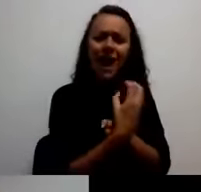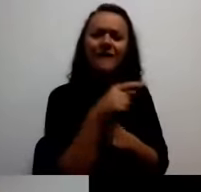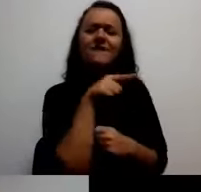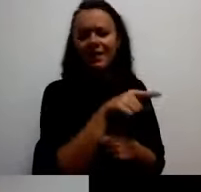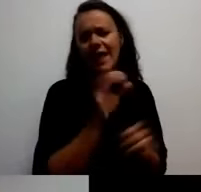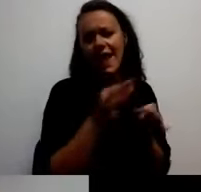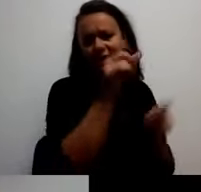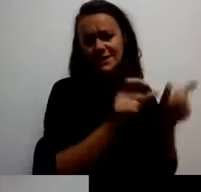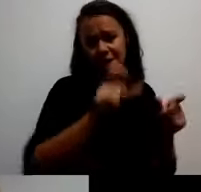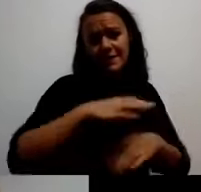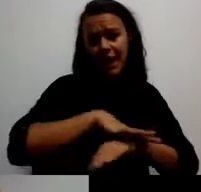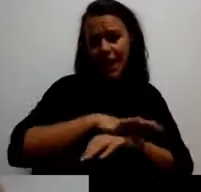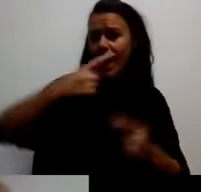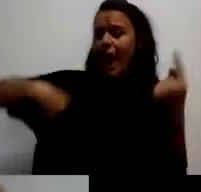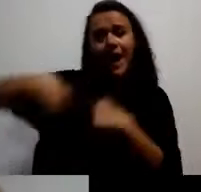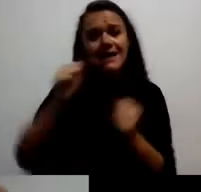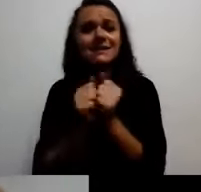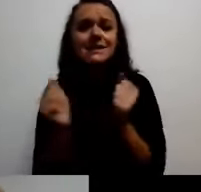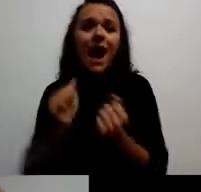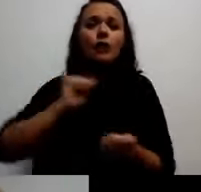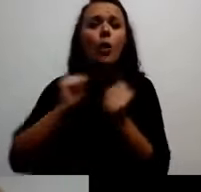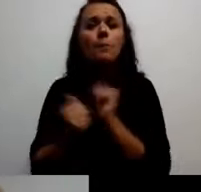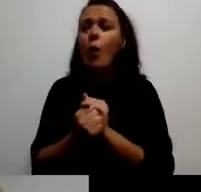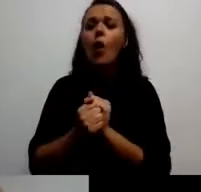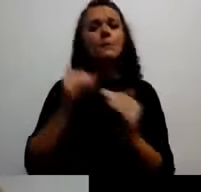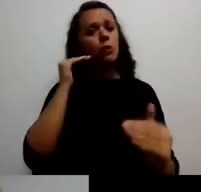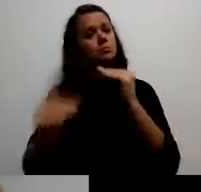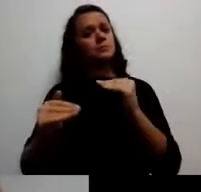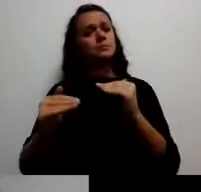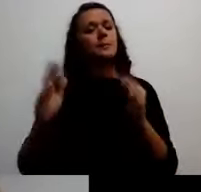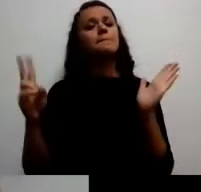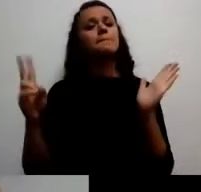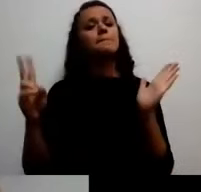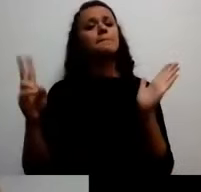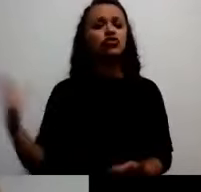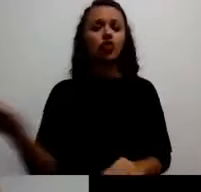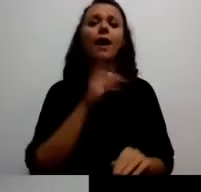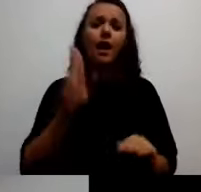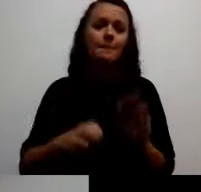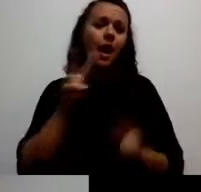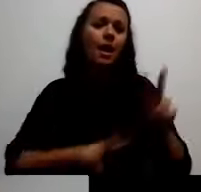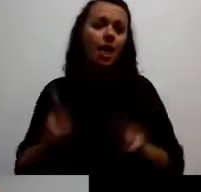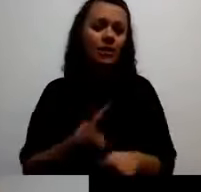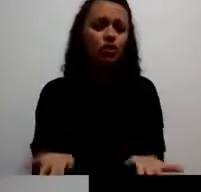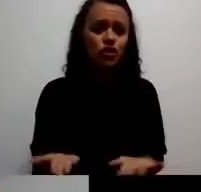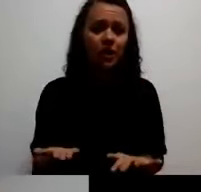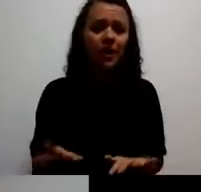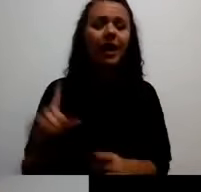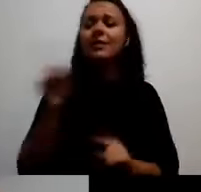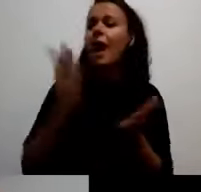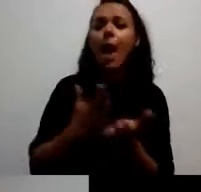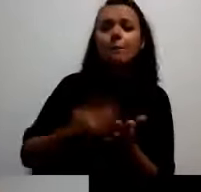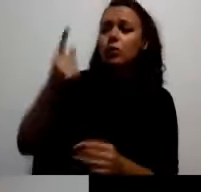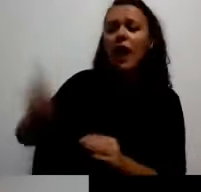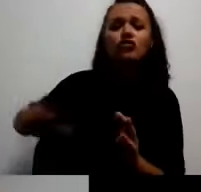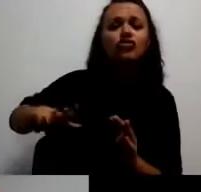za jednaka prava na lečenje svake žene u Srbiji. Da nijedna od njih više nikad ne